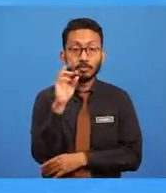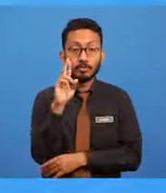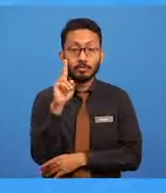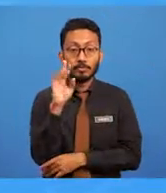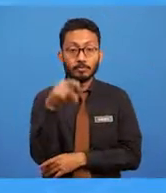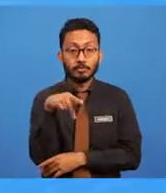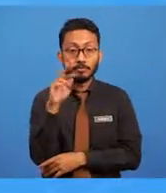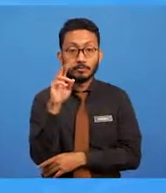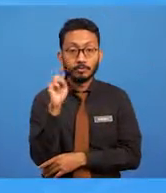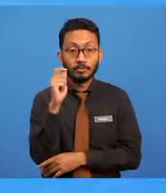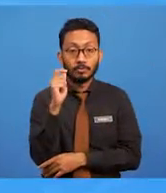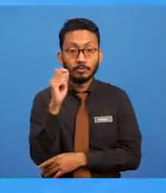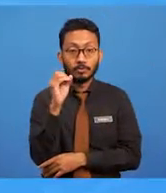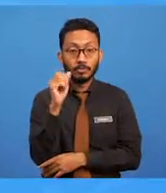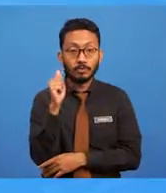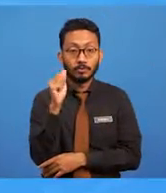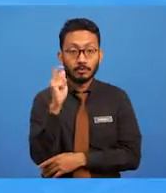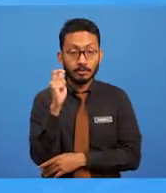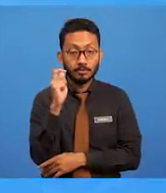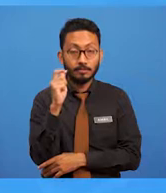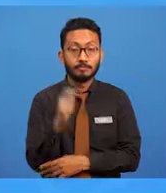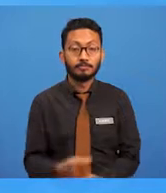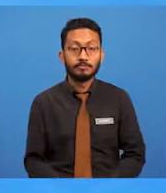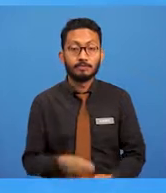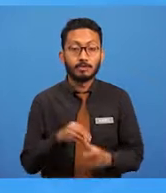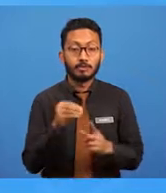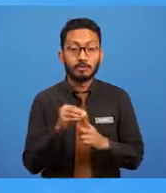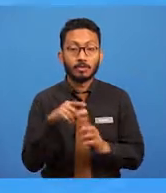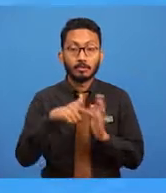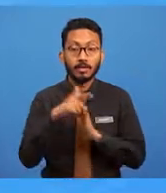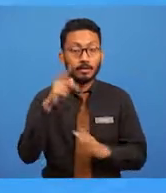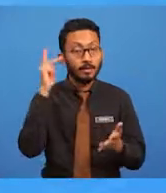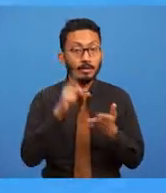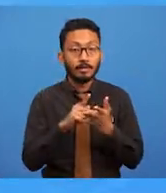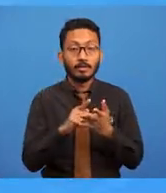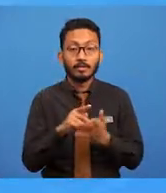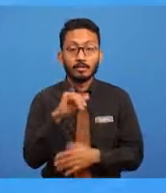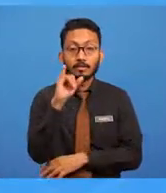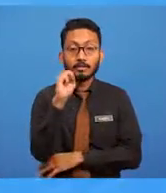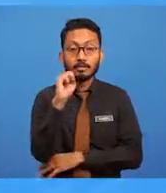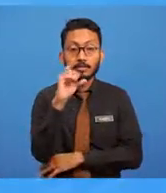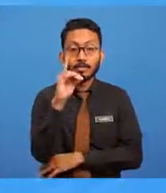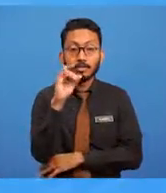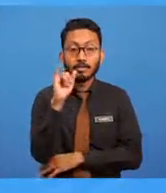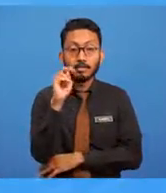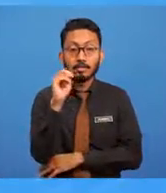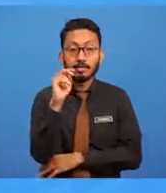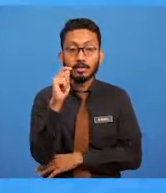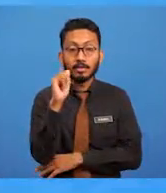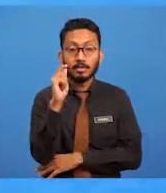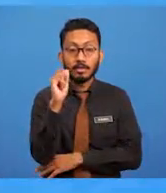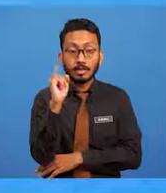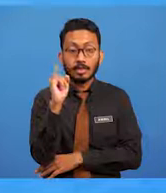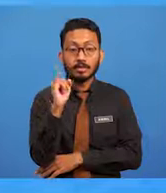Reka bentuk korporat atau lebih dikenali sebagai identiti korporat iaitu identiti